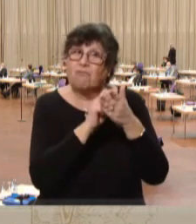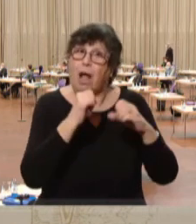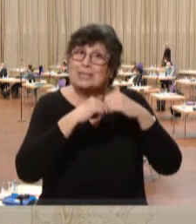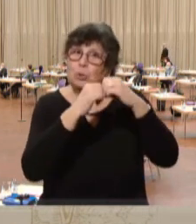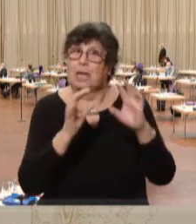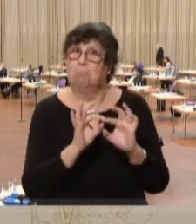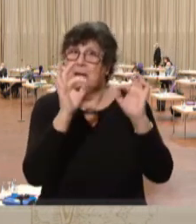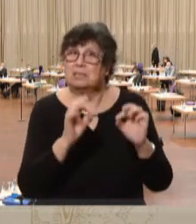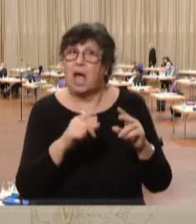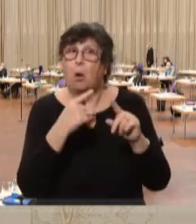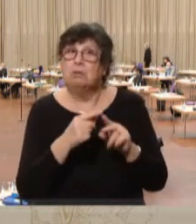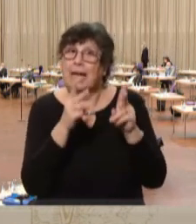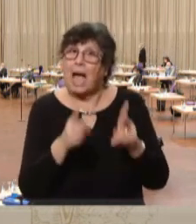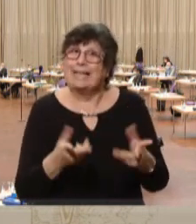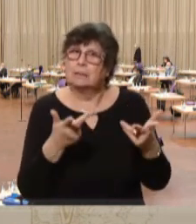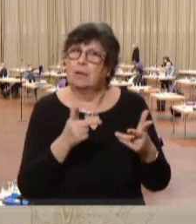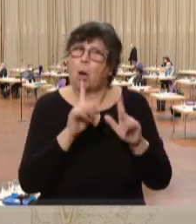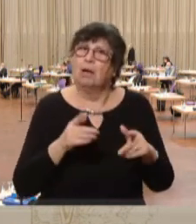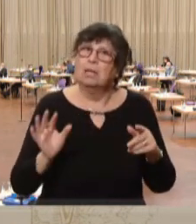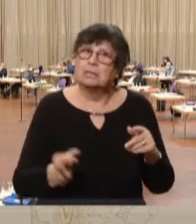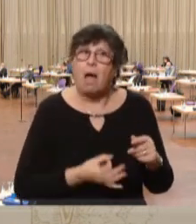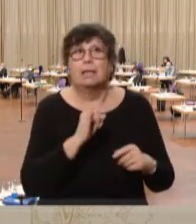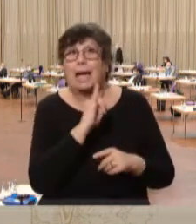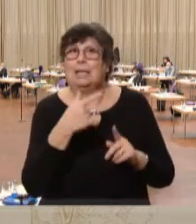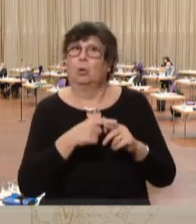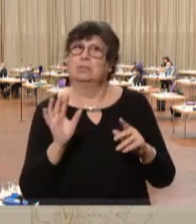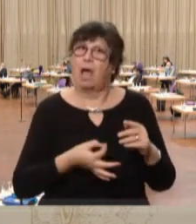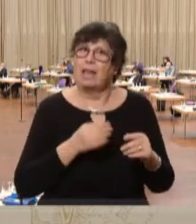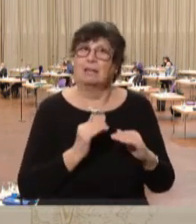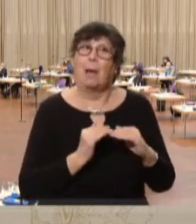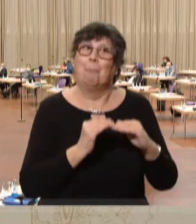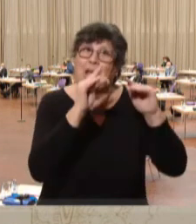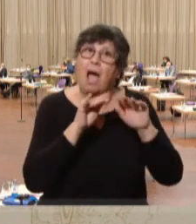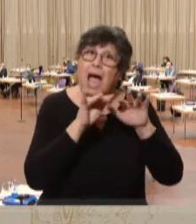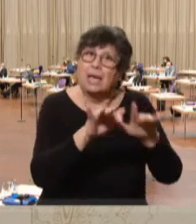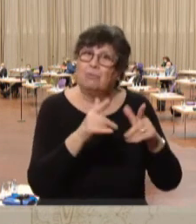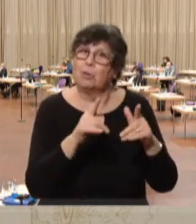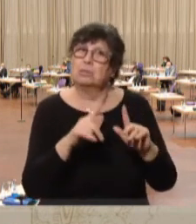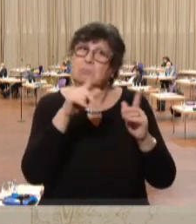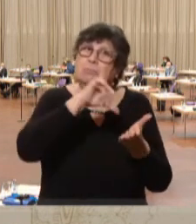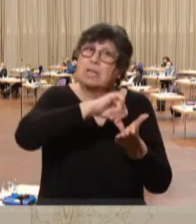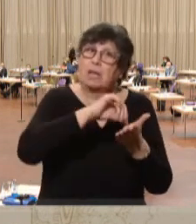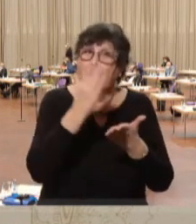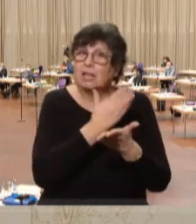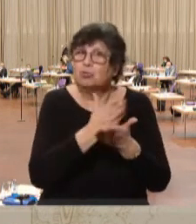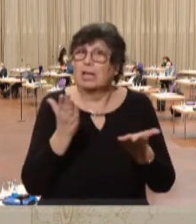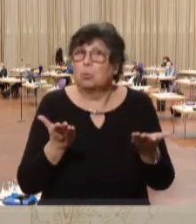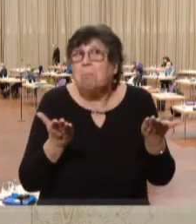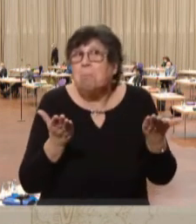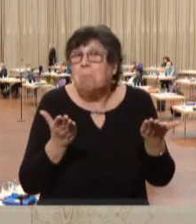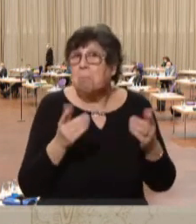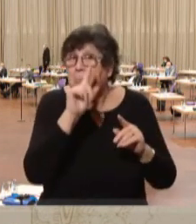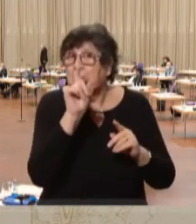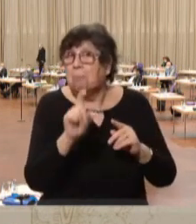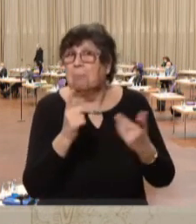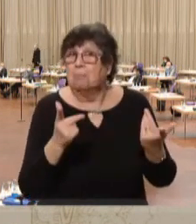und gerechter? Haben die Saarländerinnen und Saarländer dadurch wirklich mehr Einfluss auf die zentralen Entscheidungen? Darum